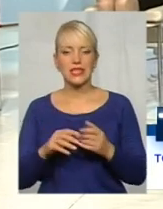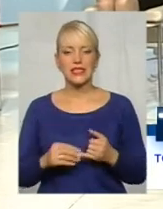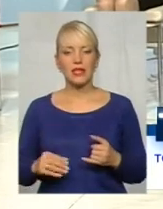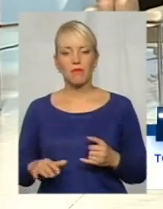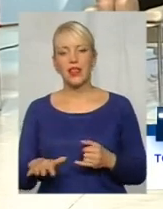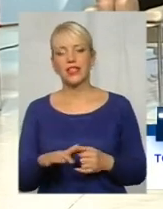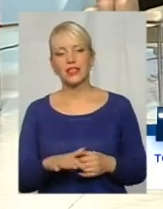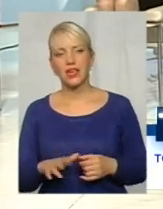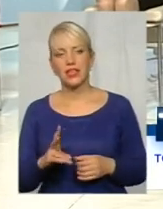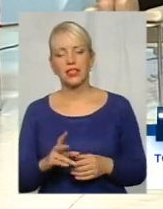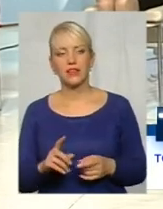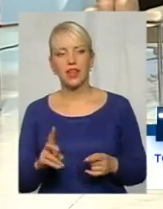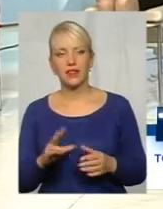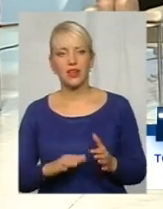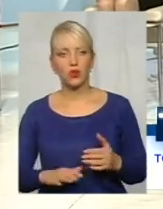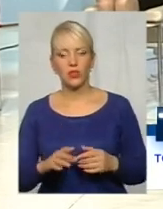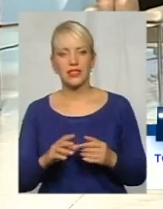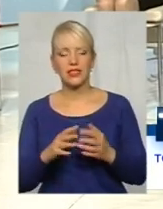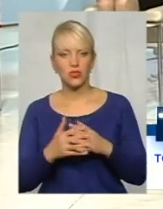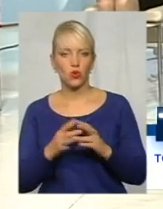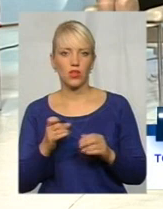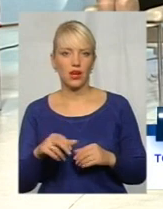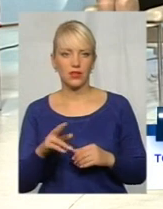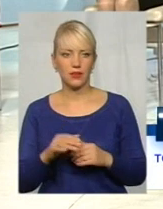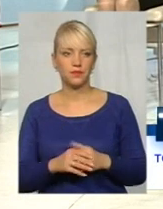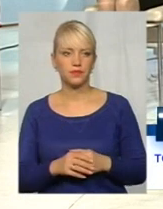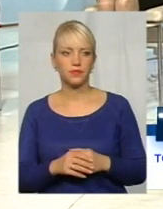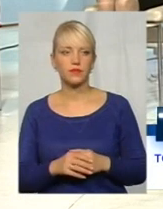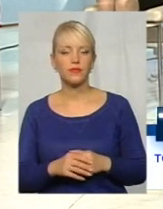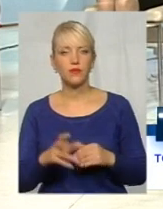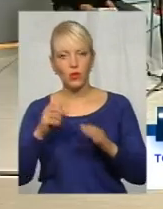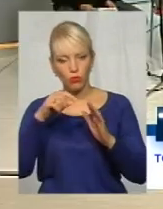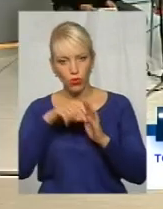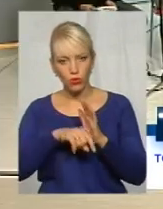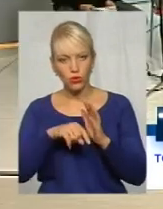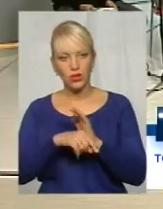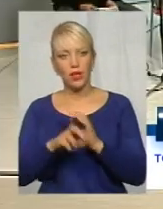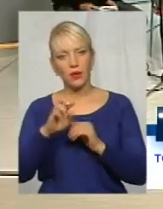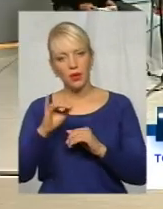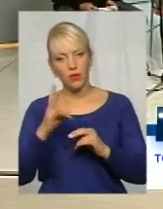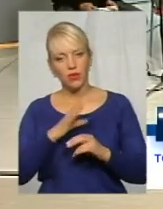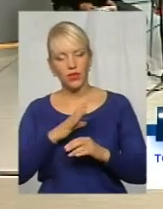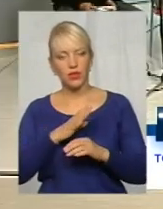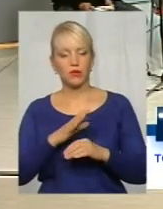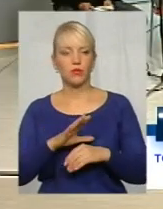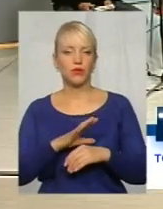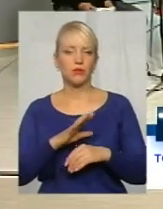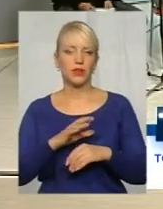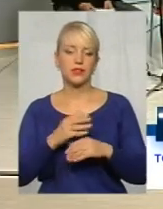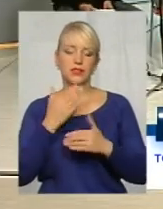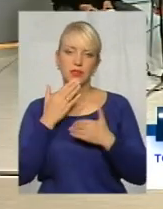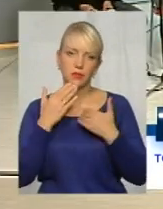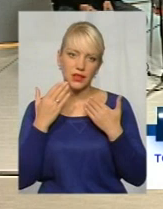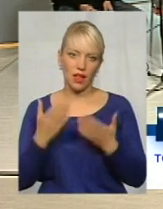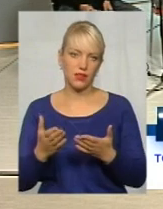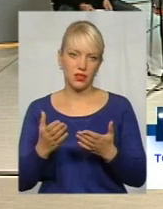розташована територія цієї сільської ради, хоч і за межами антонного пункту. Тобто, по суті, мали би погодити, по суті, мали би спитати,